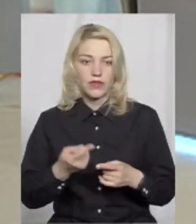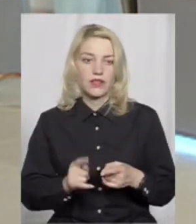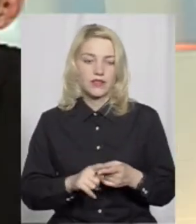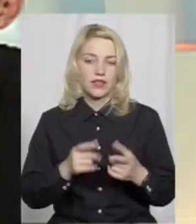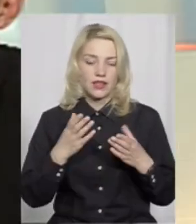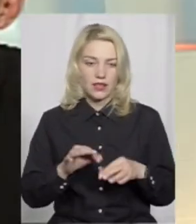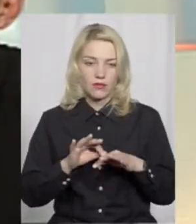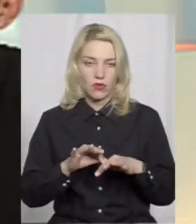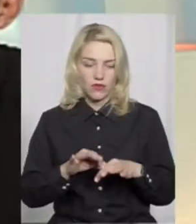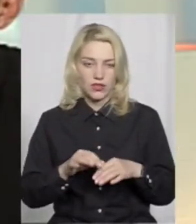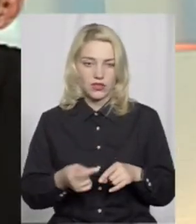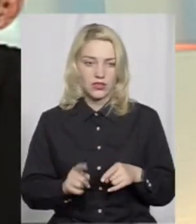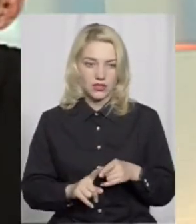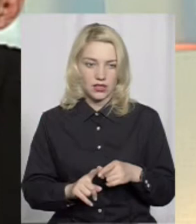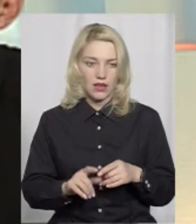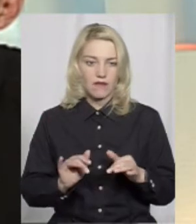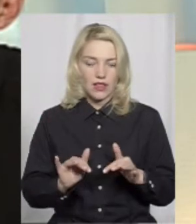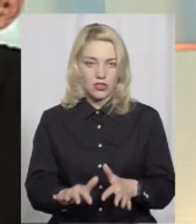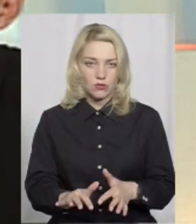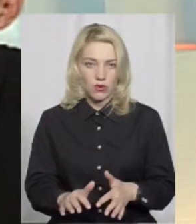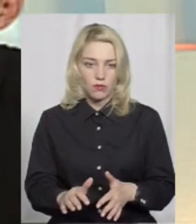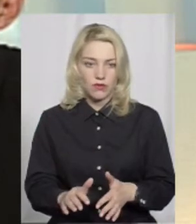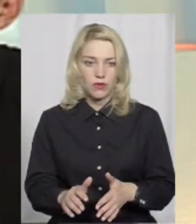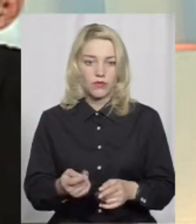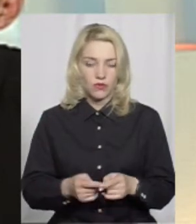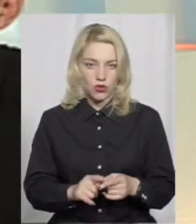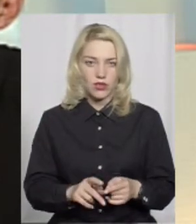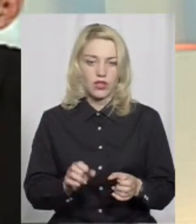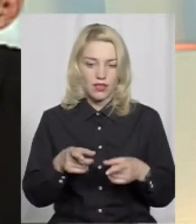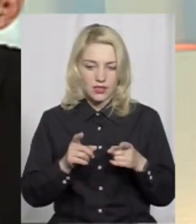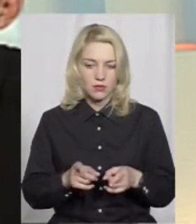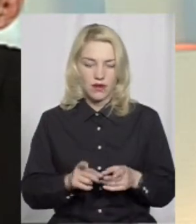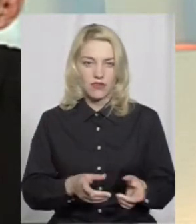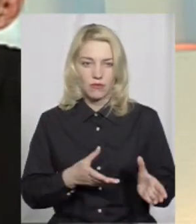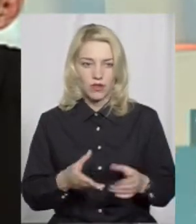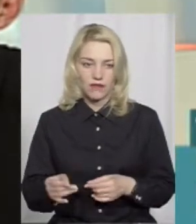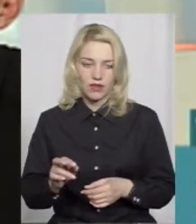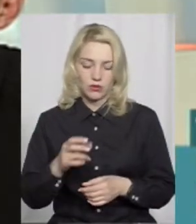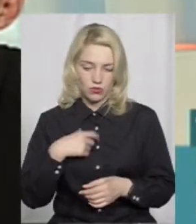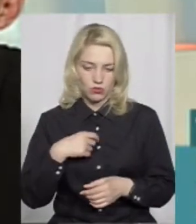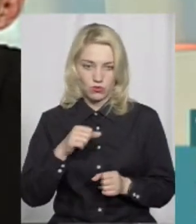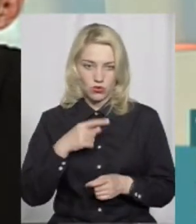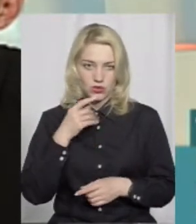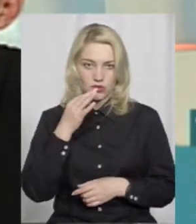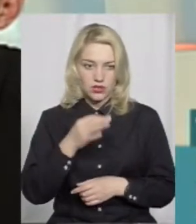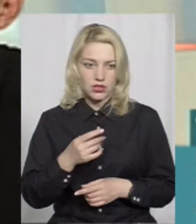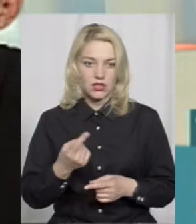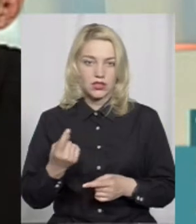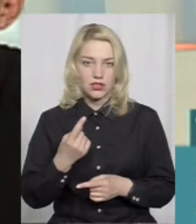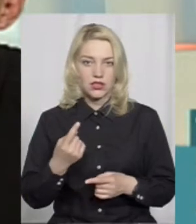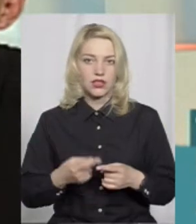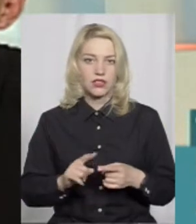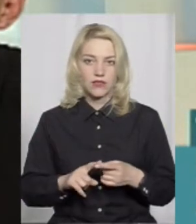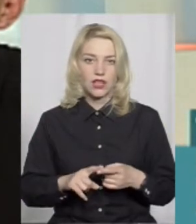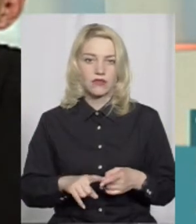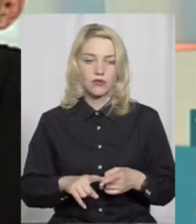день проведення даних флешмобів, вони насправді впливають. І по собі, можу сказати, єдине. От